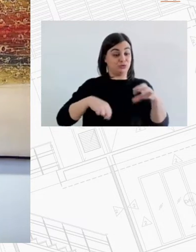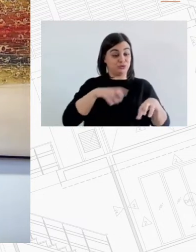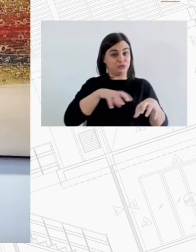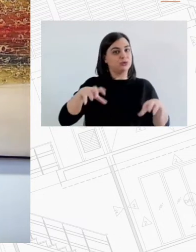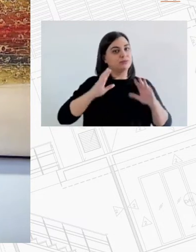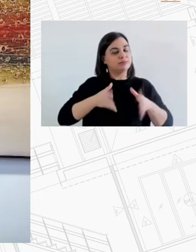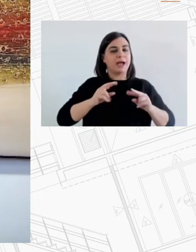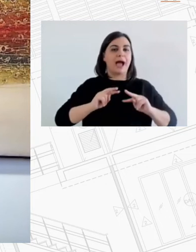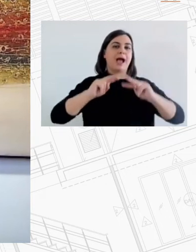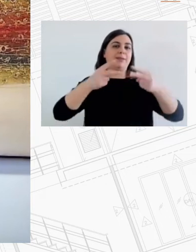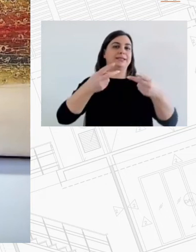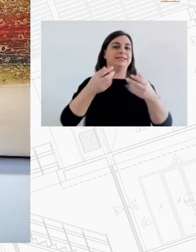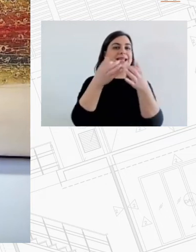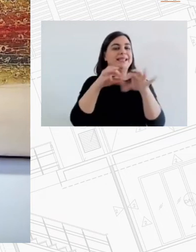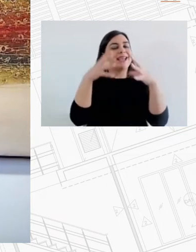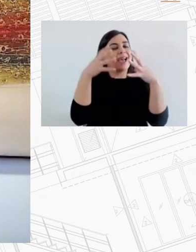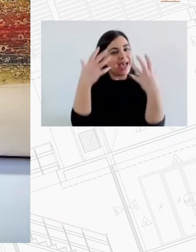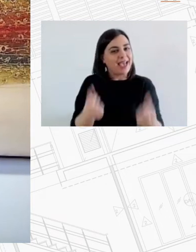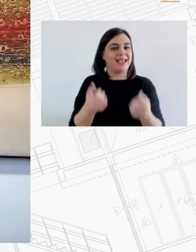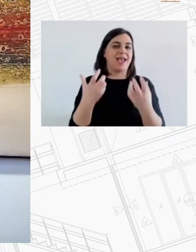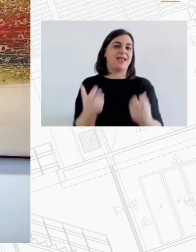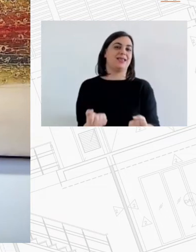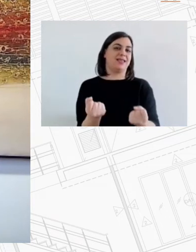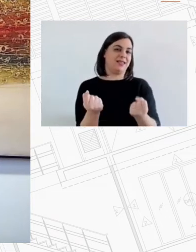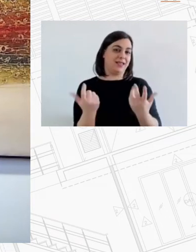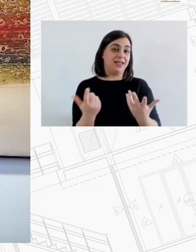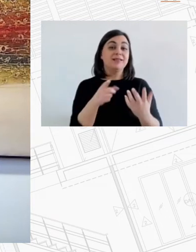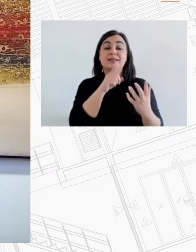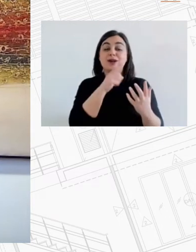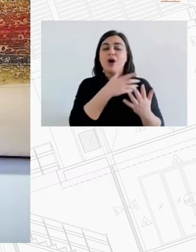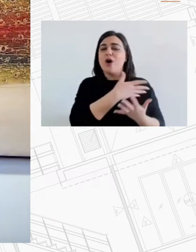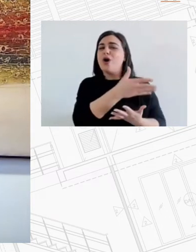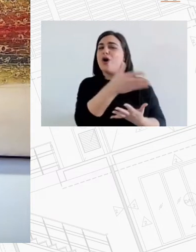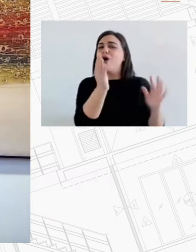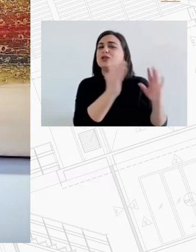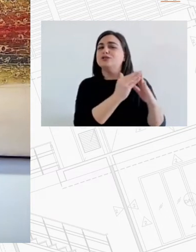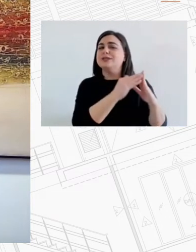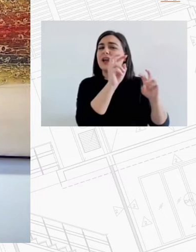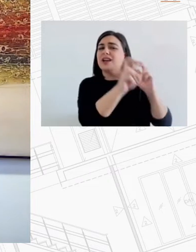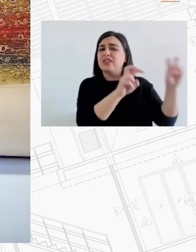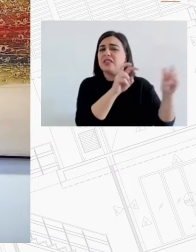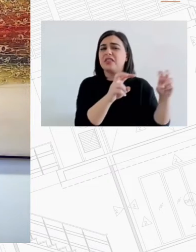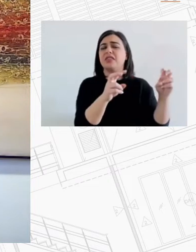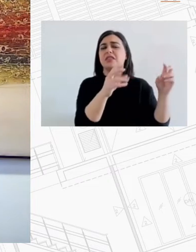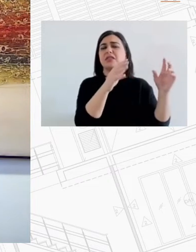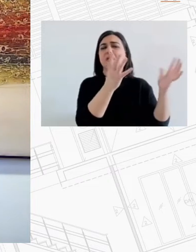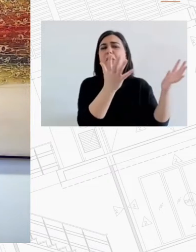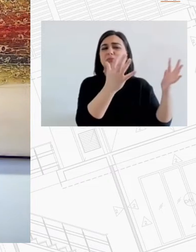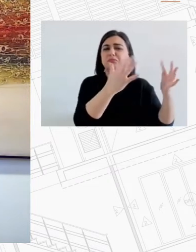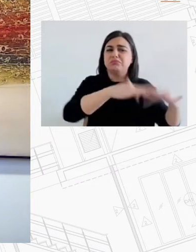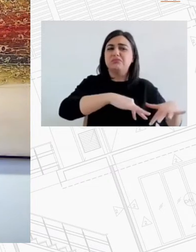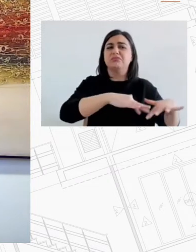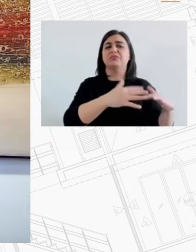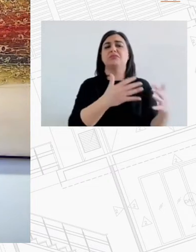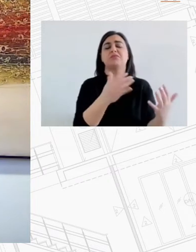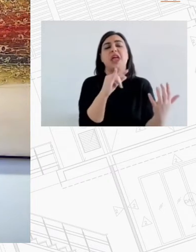η λύση και η λύση είναι αυτή όλα αυτά τα ακίνητα τα οποία τελικά θα χαθούνε ή θα ξεχαστούνε ή θα είναι απλά μια εγγραφή ακόμη σε μια